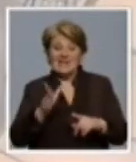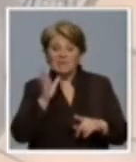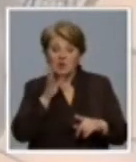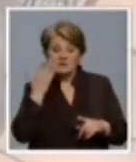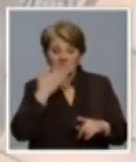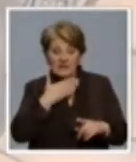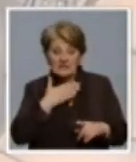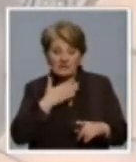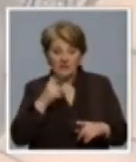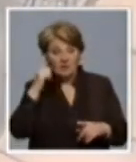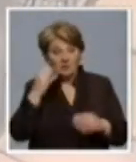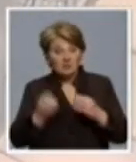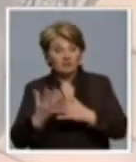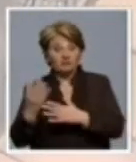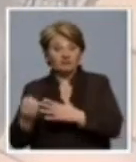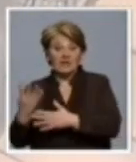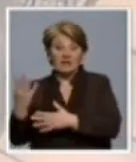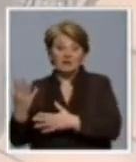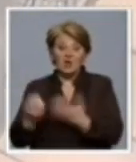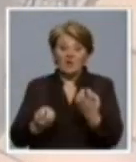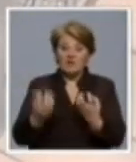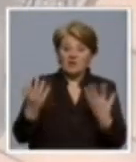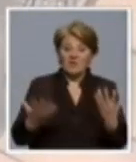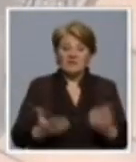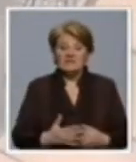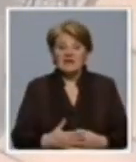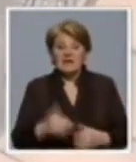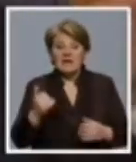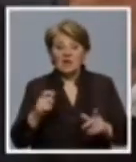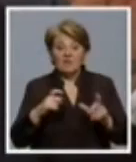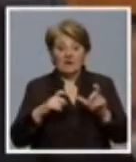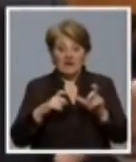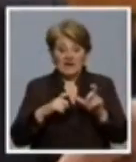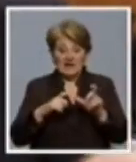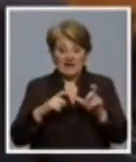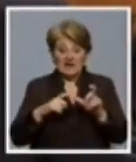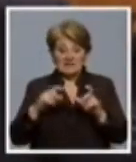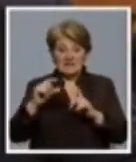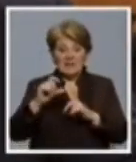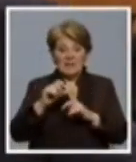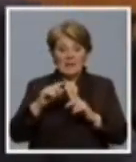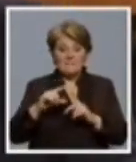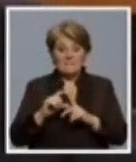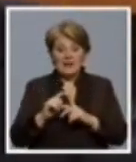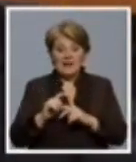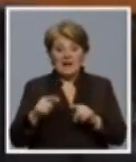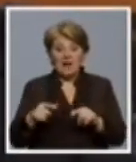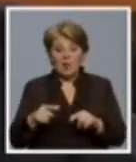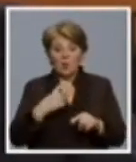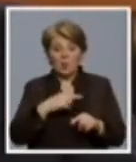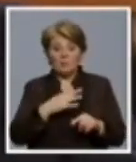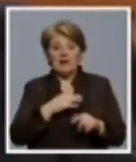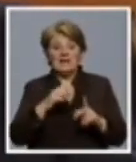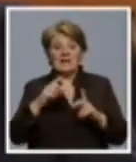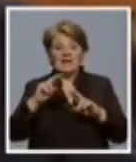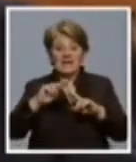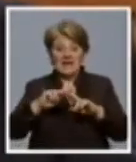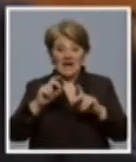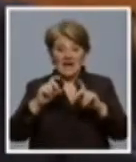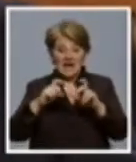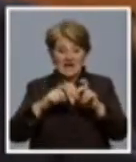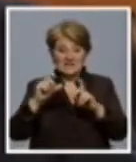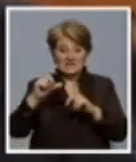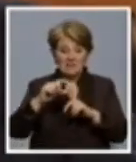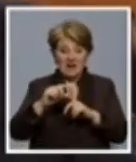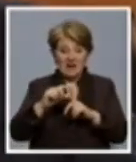ovih koji su iznikli kao neke nove stranke iz tih HDZ-a i prije svega i ovog SDP-a koji je u Republici Hrvatskoj, pa i HSP-a koji je vezao barjak